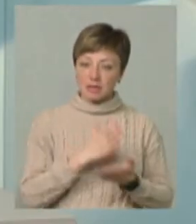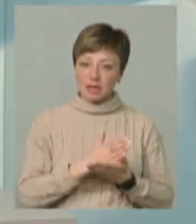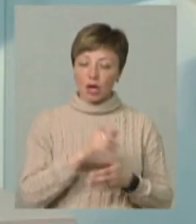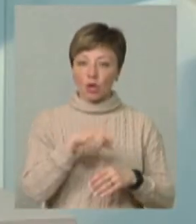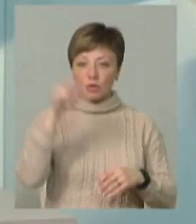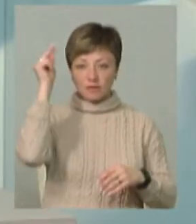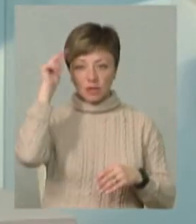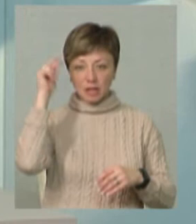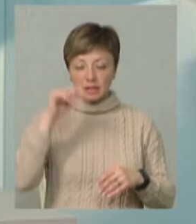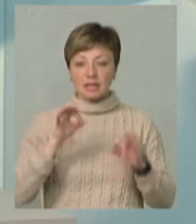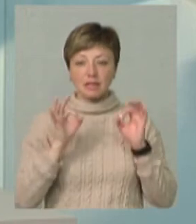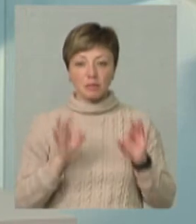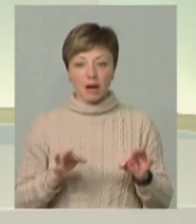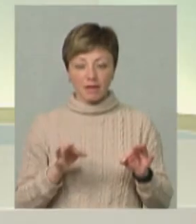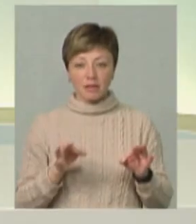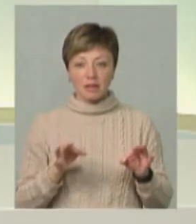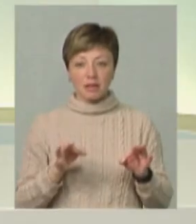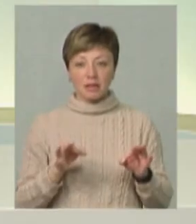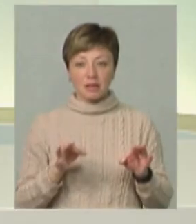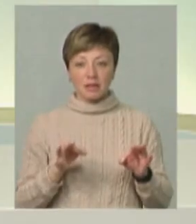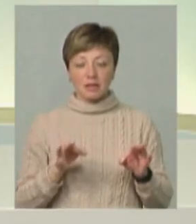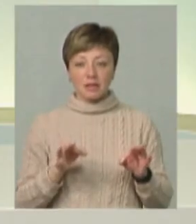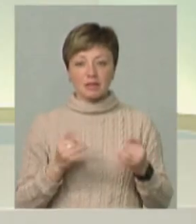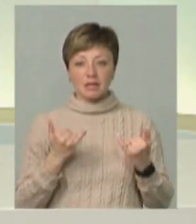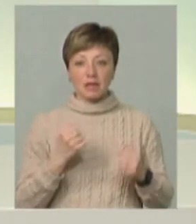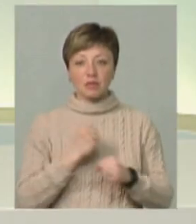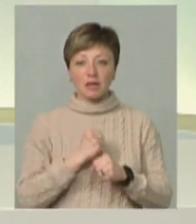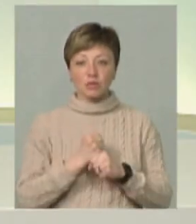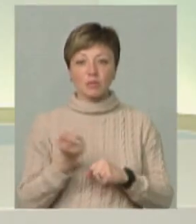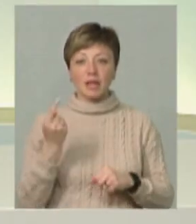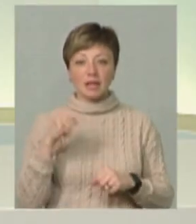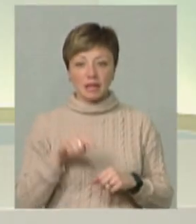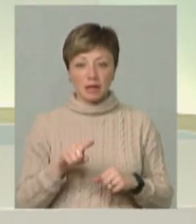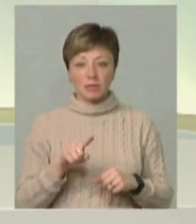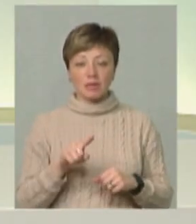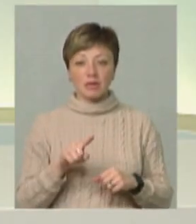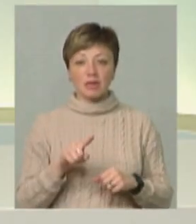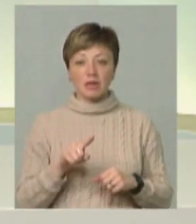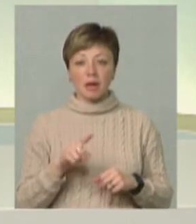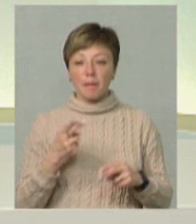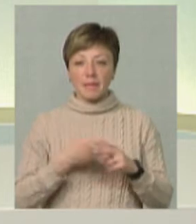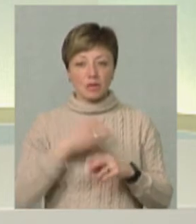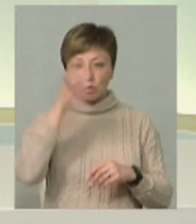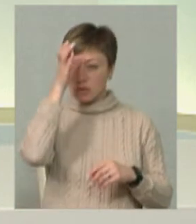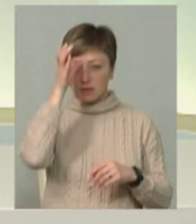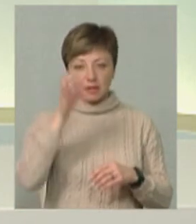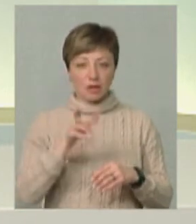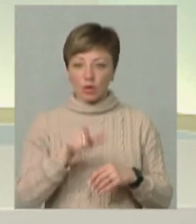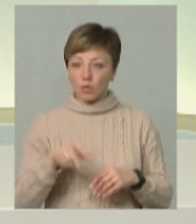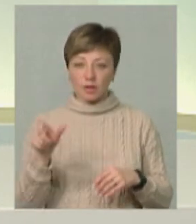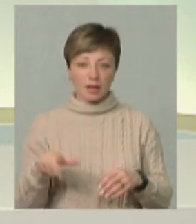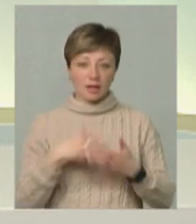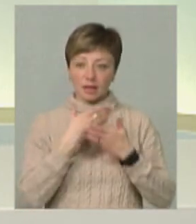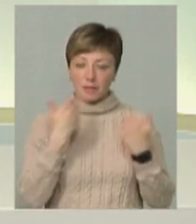у нас люди вчаться. І насправді зараз ми працюємо над тим, нас без освіти людей